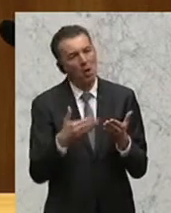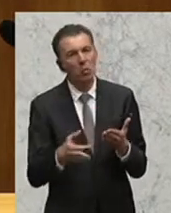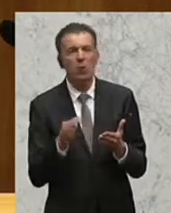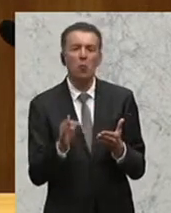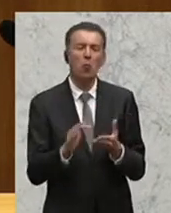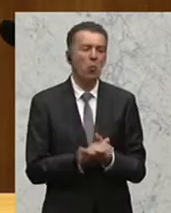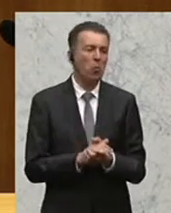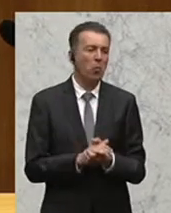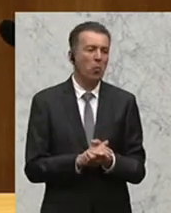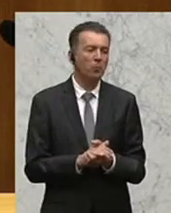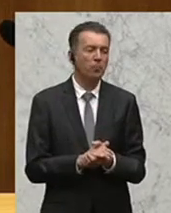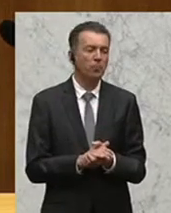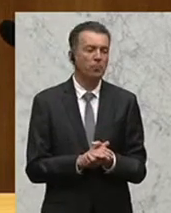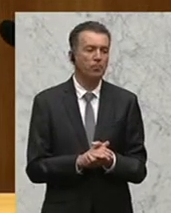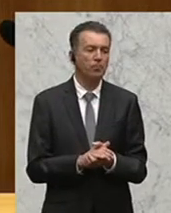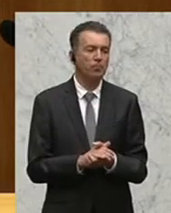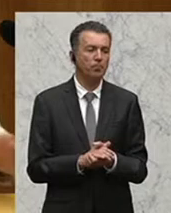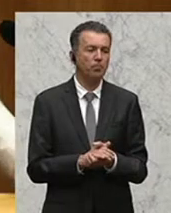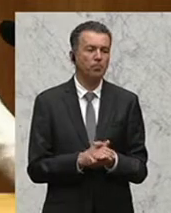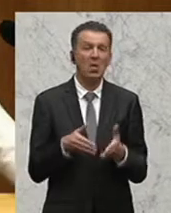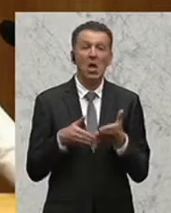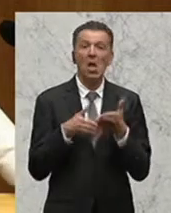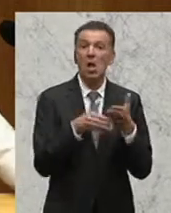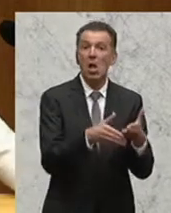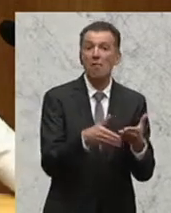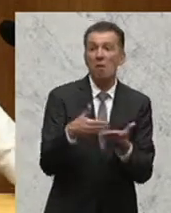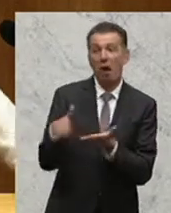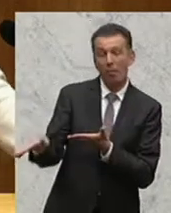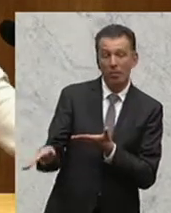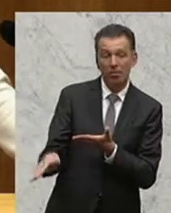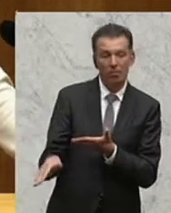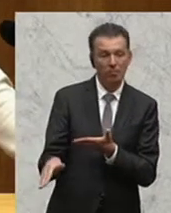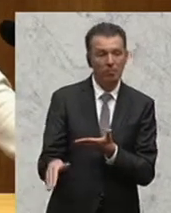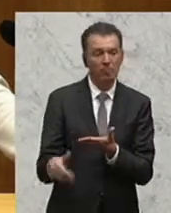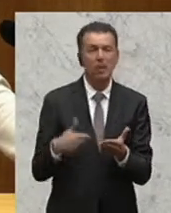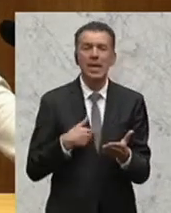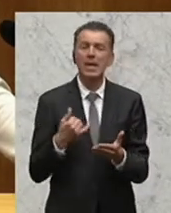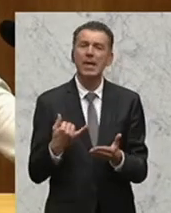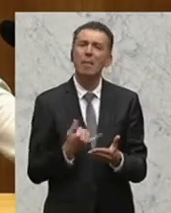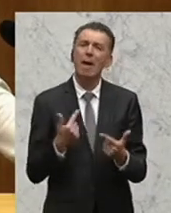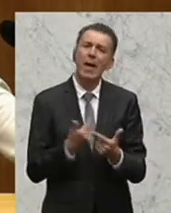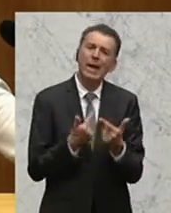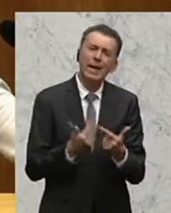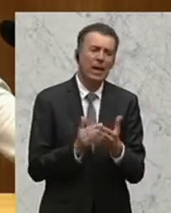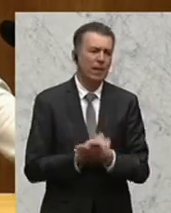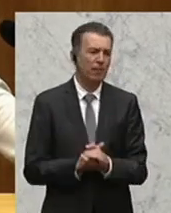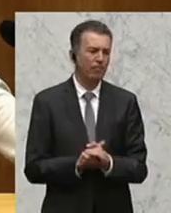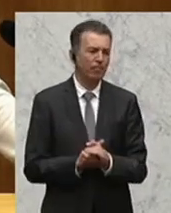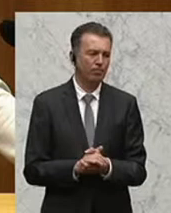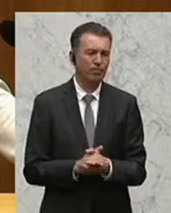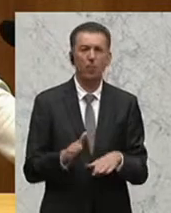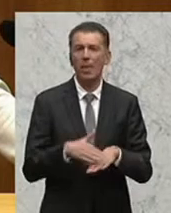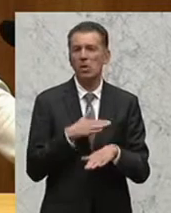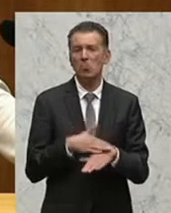Ablehnung einer Hilfe für Griechenland. Ich erkläre das den Menschen immer so, dass ich sage, wenn eine